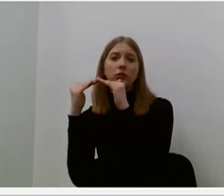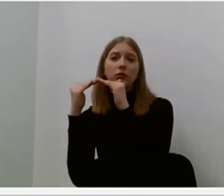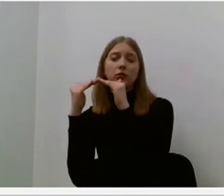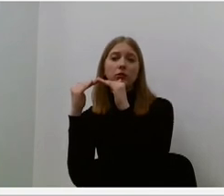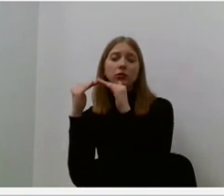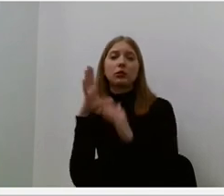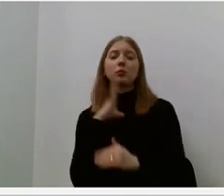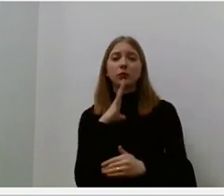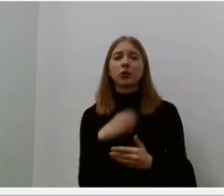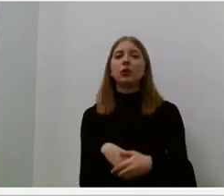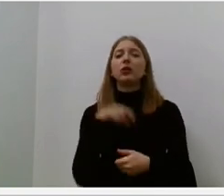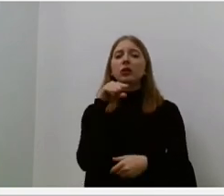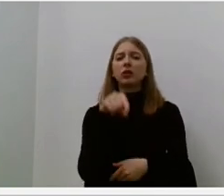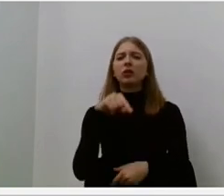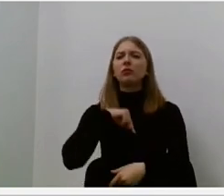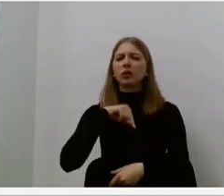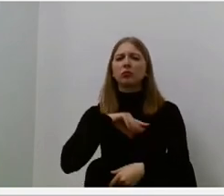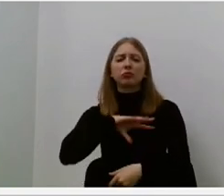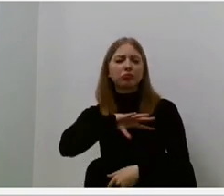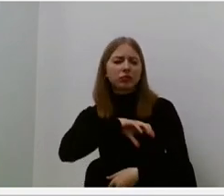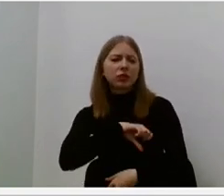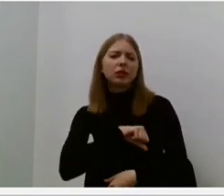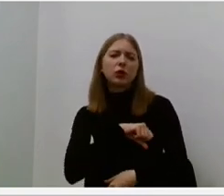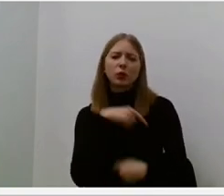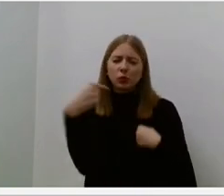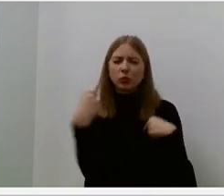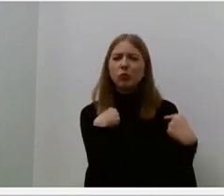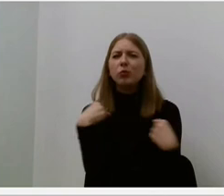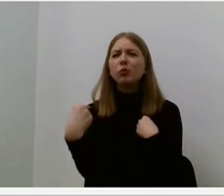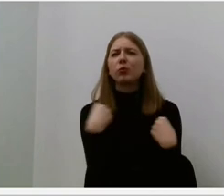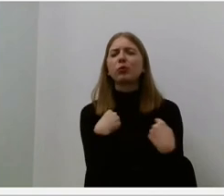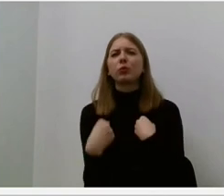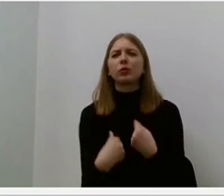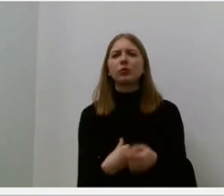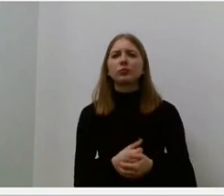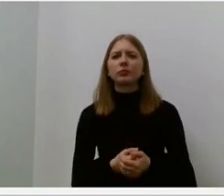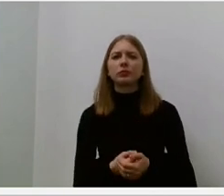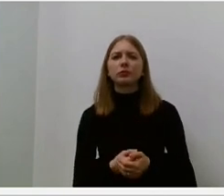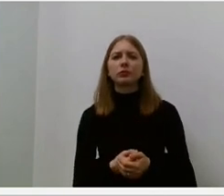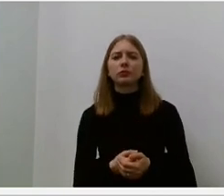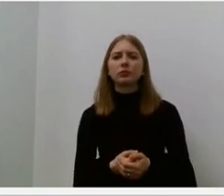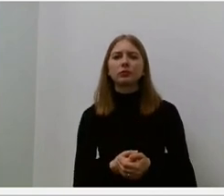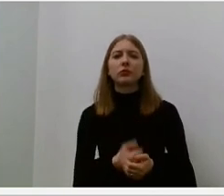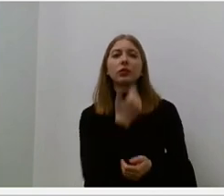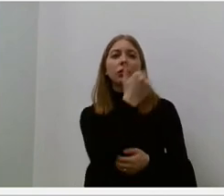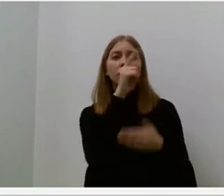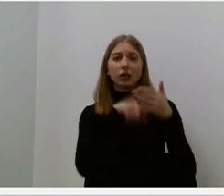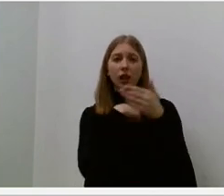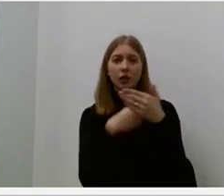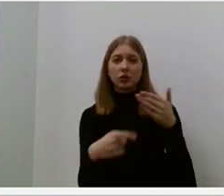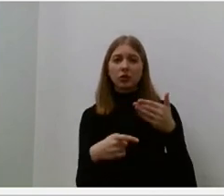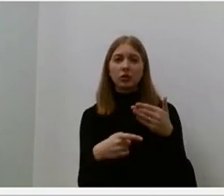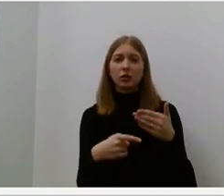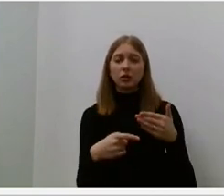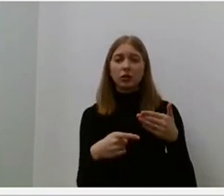giliai išgyvena tai, kas vyksta. Ir liko jos laiškas pusės ir meilė